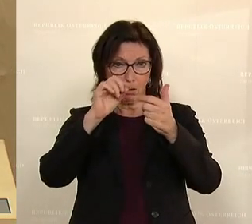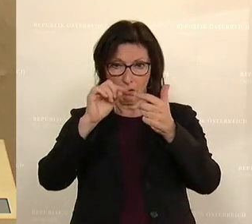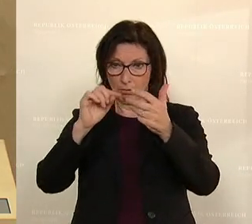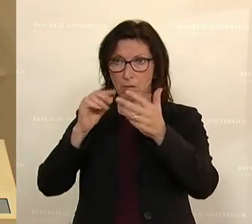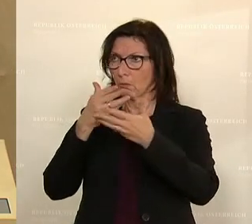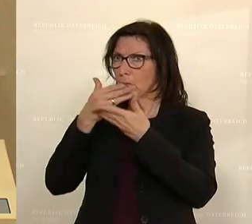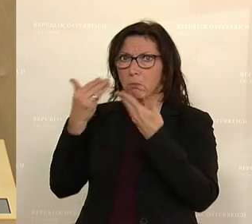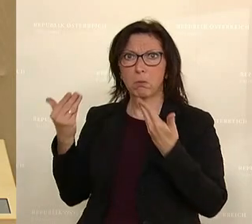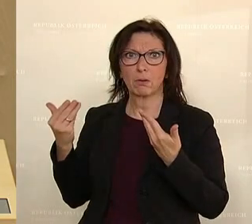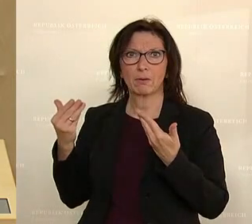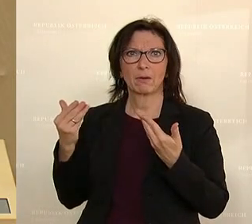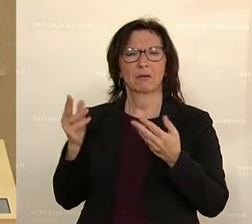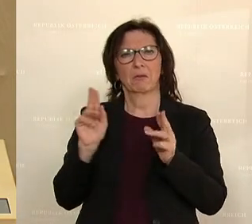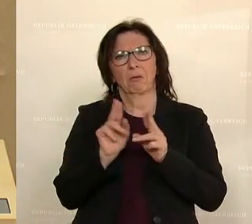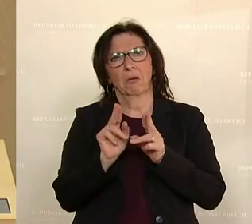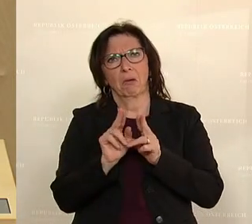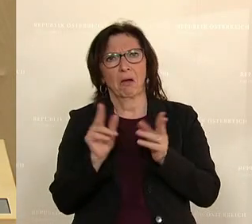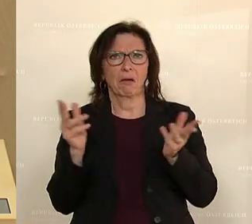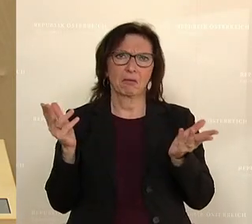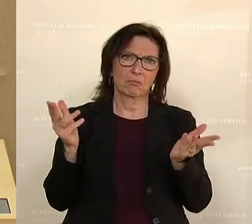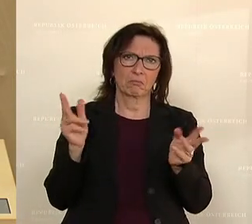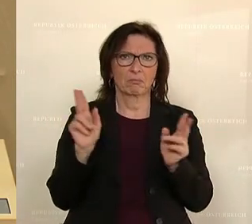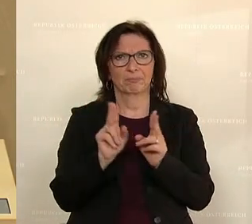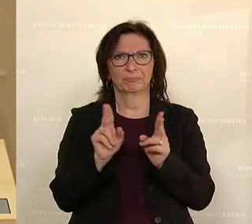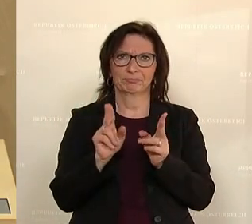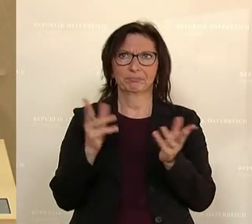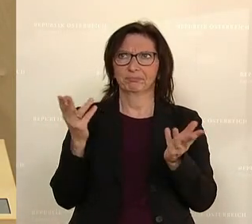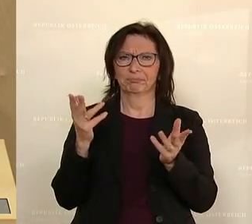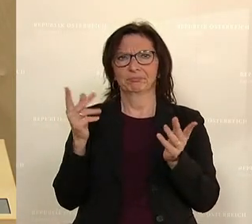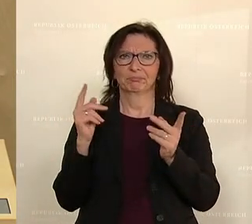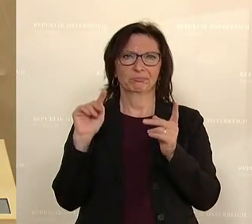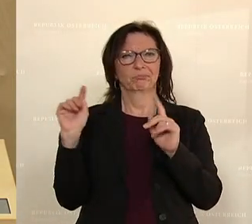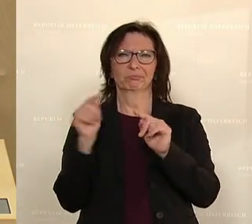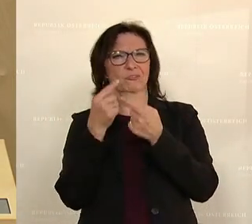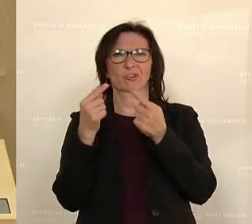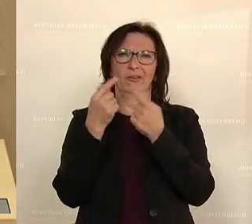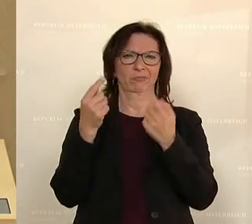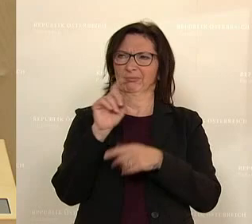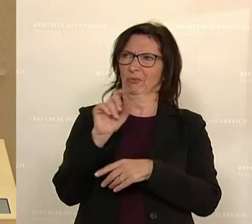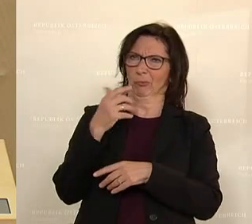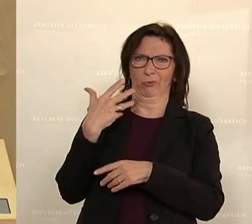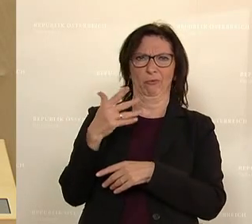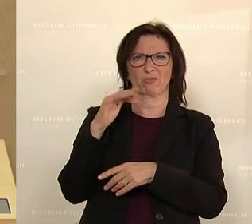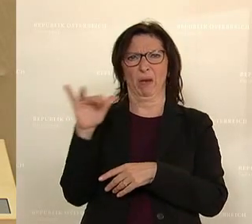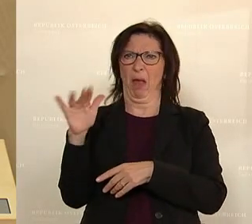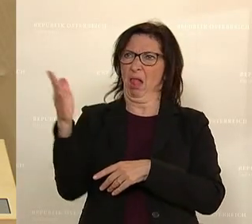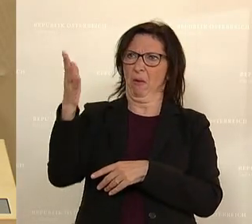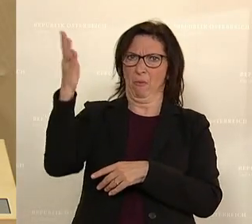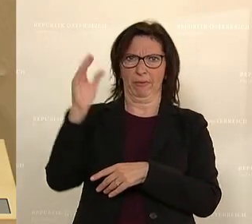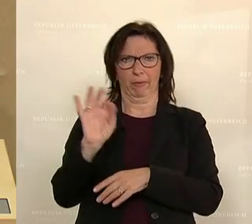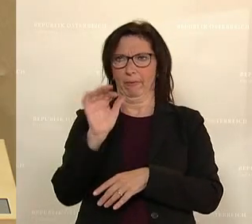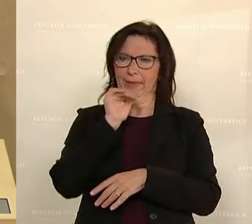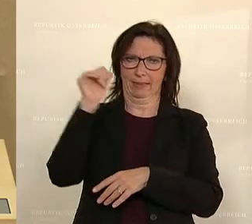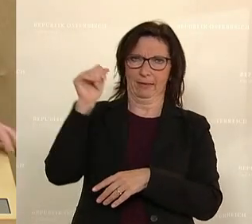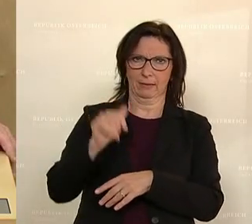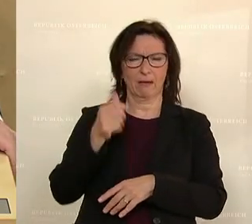es um kleine Streitereien um 150 Millionen dort oder nicht,